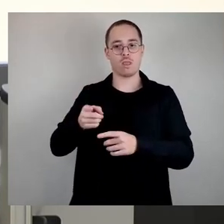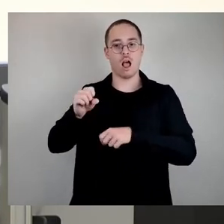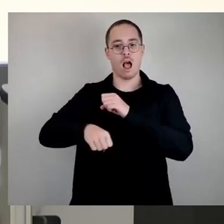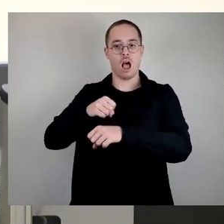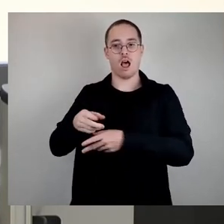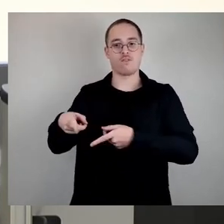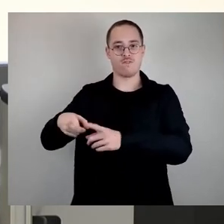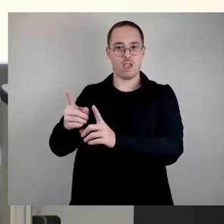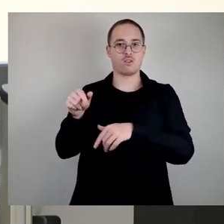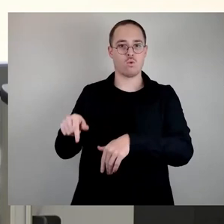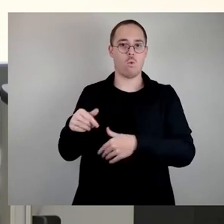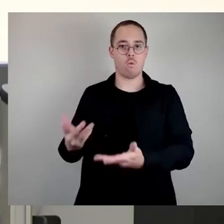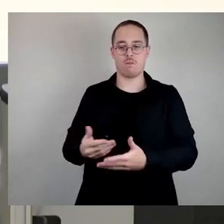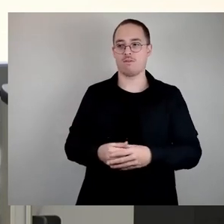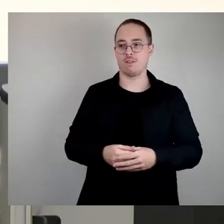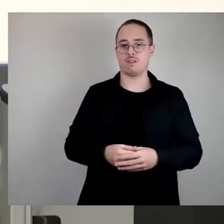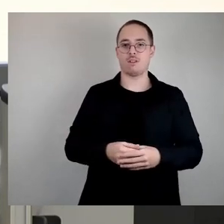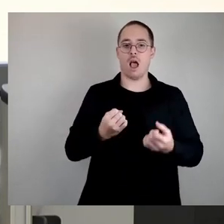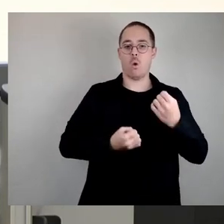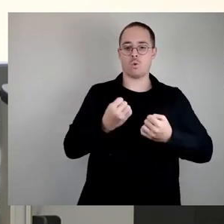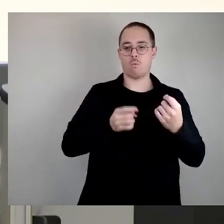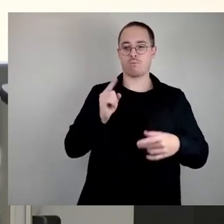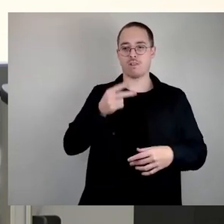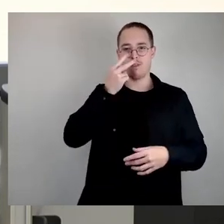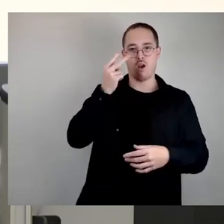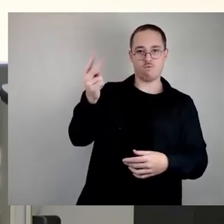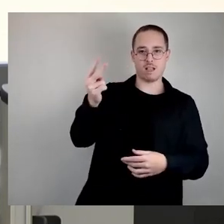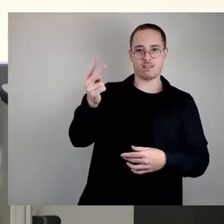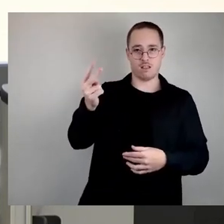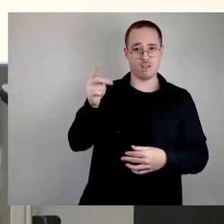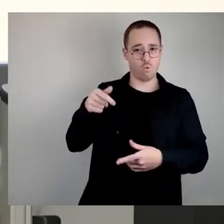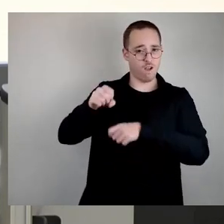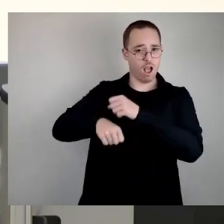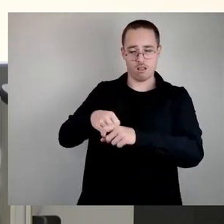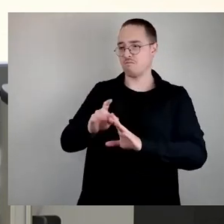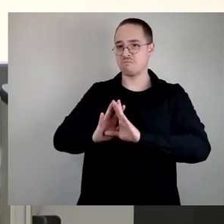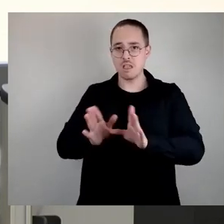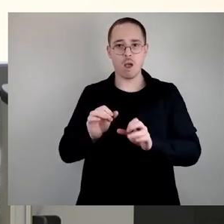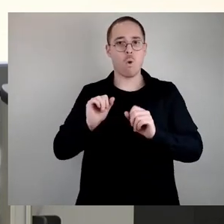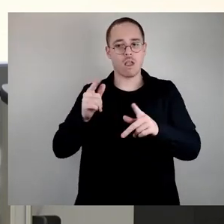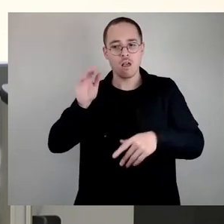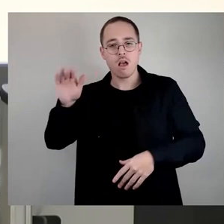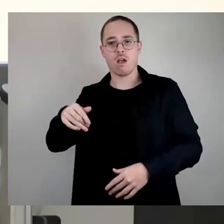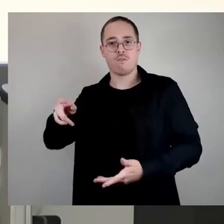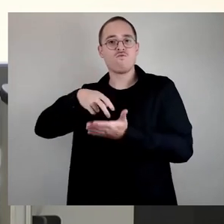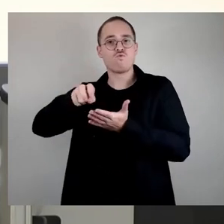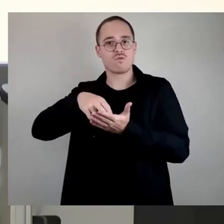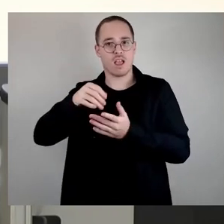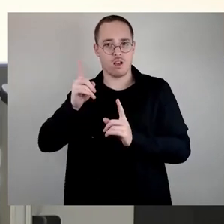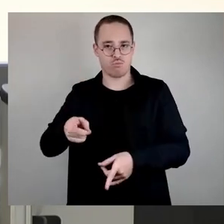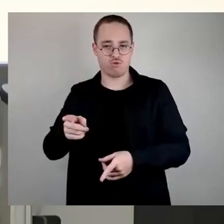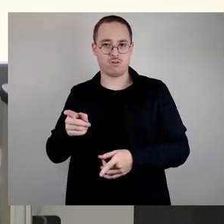Aufpassen des Radverkehrs auf den Fußgänger. Also, was wir hier machen, ist eigentlich ein vergiftetes Geschenk, dass Sie